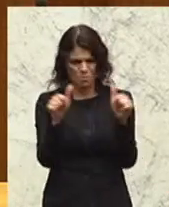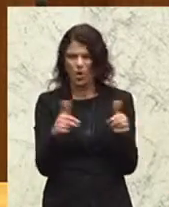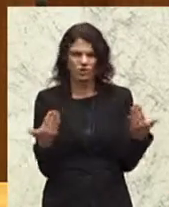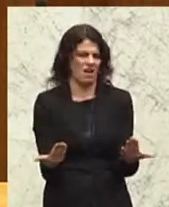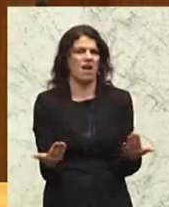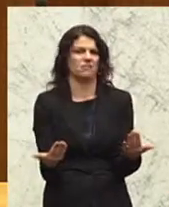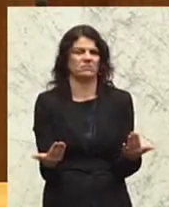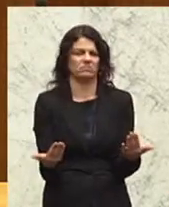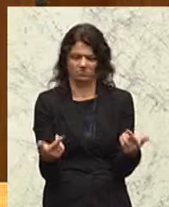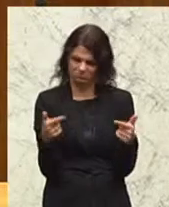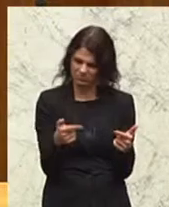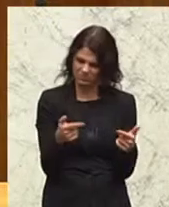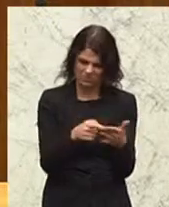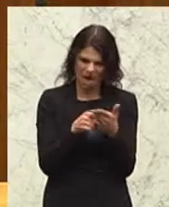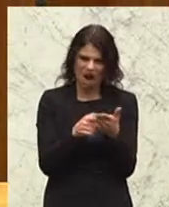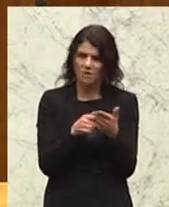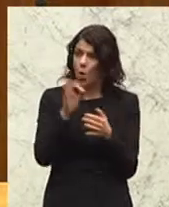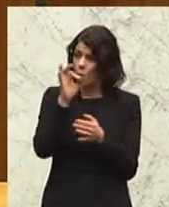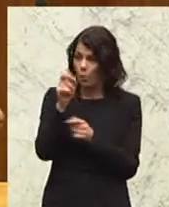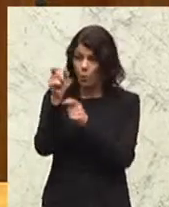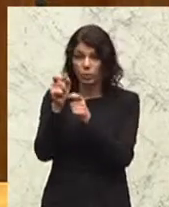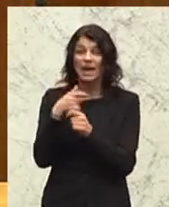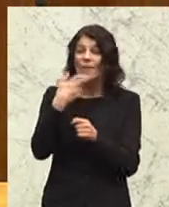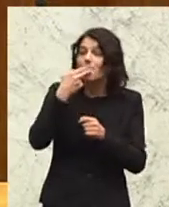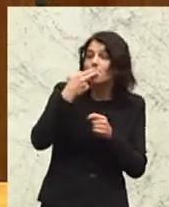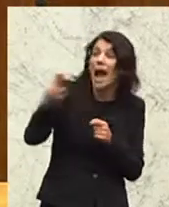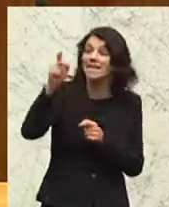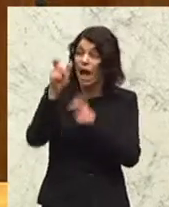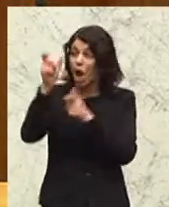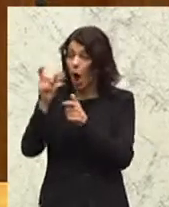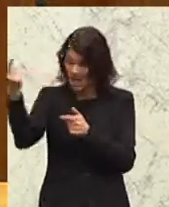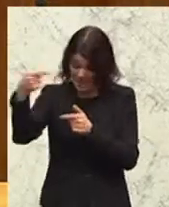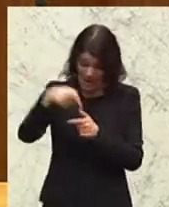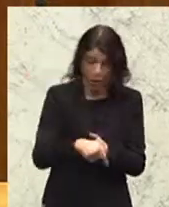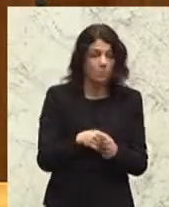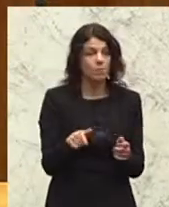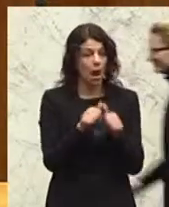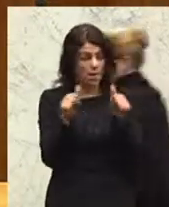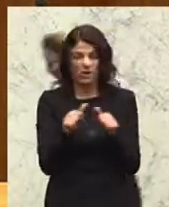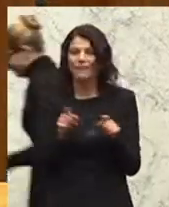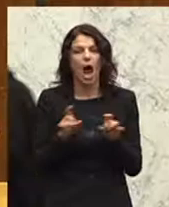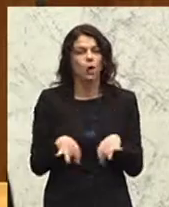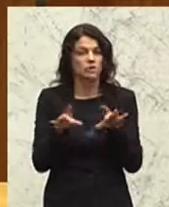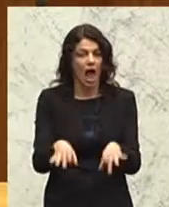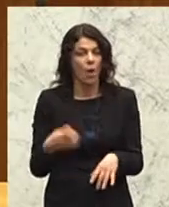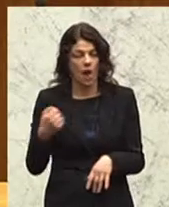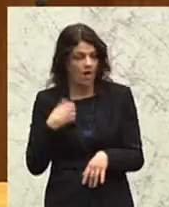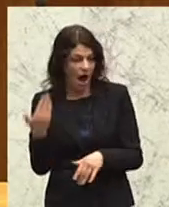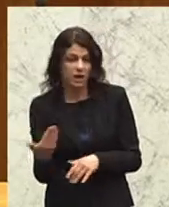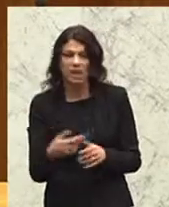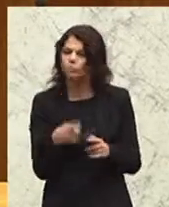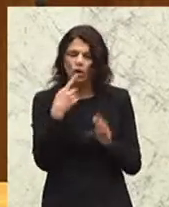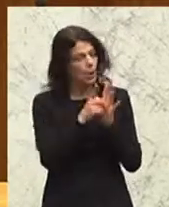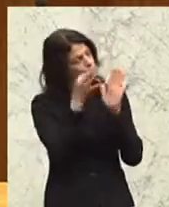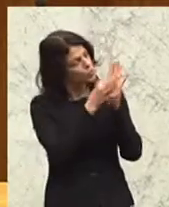von den Guten die Besten zu uns kommen. Nach dem Modell, wie das die Australier oder die Kanadier haben, ein Punktesystem,